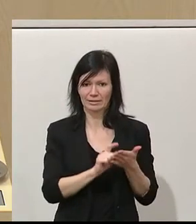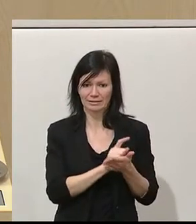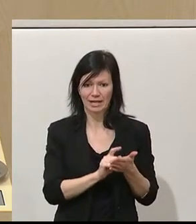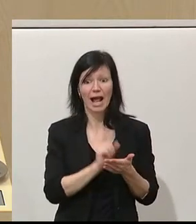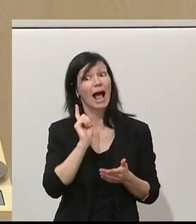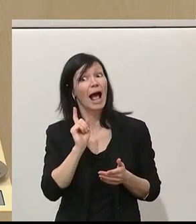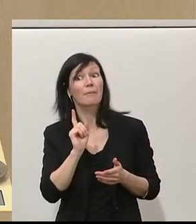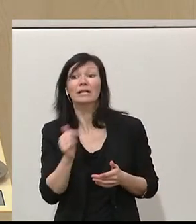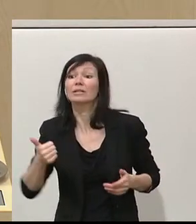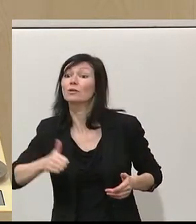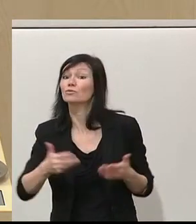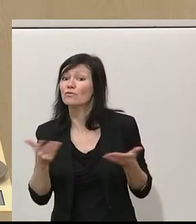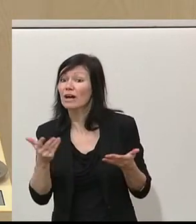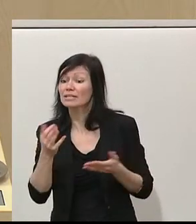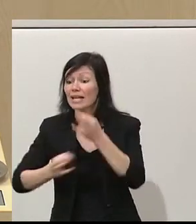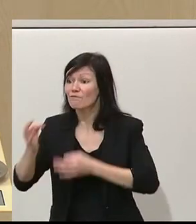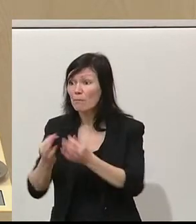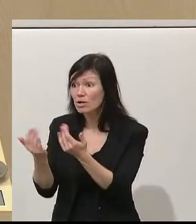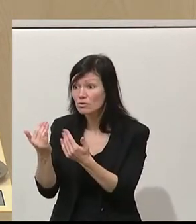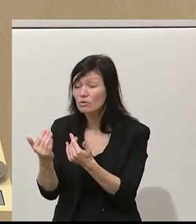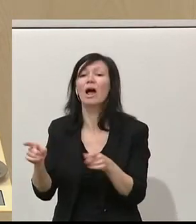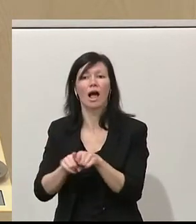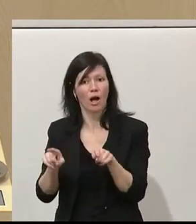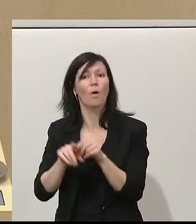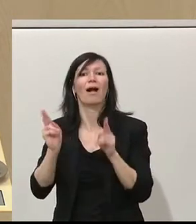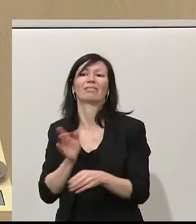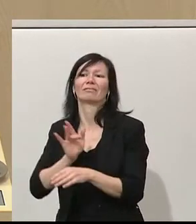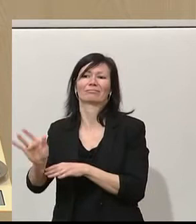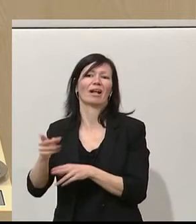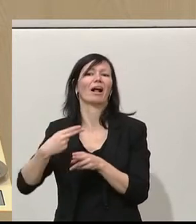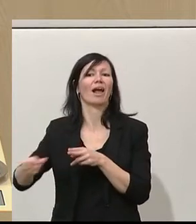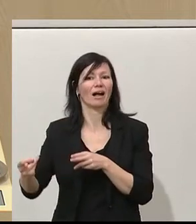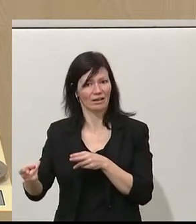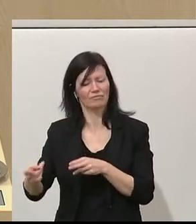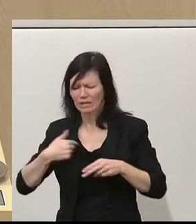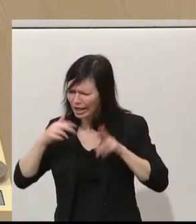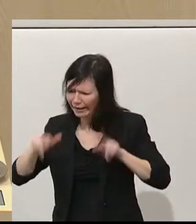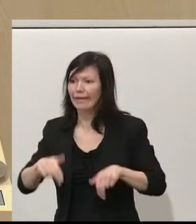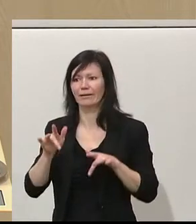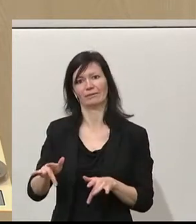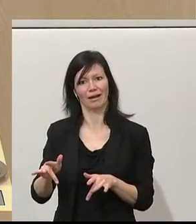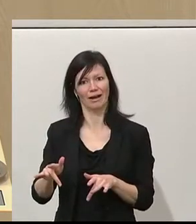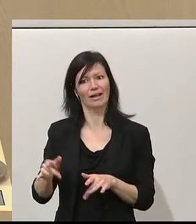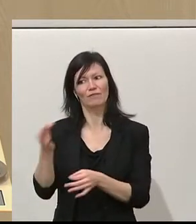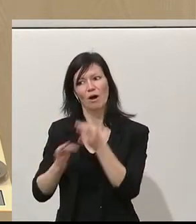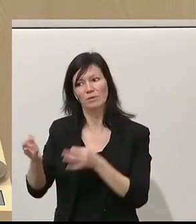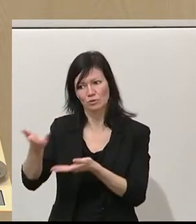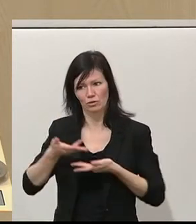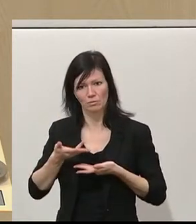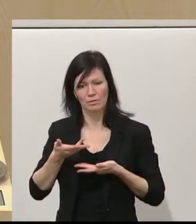Recht etablieren und mit diesem Recht auf Information werden auch NGOs,